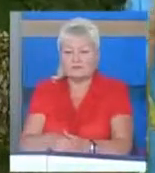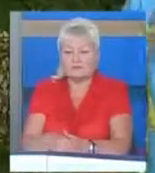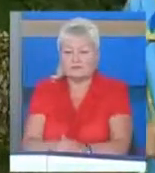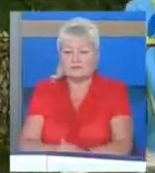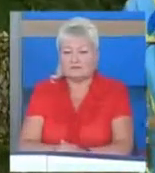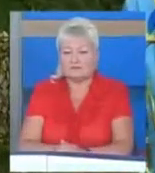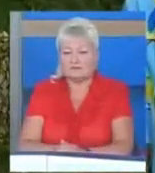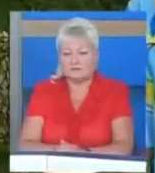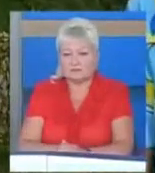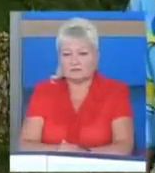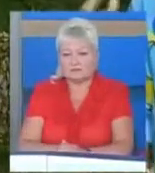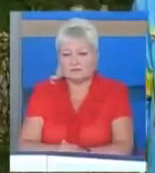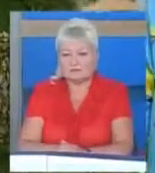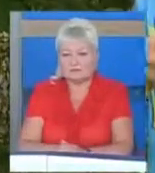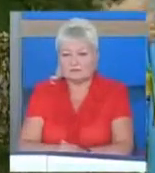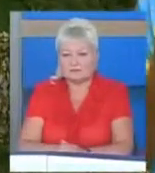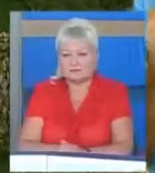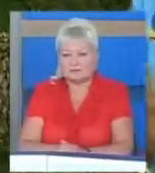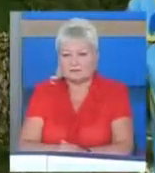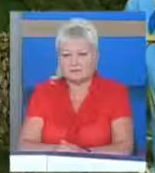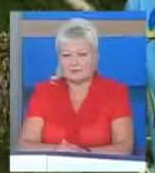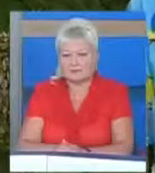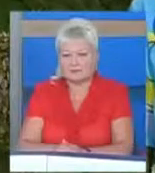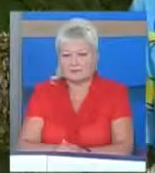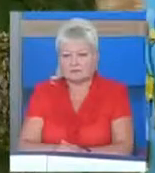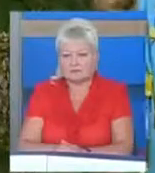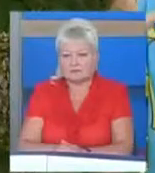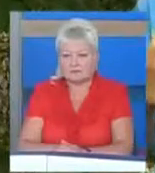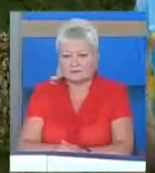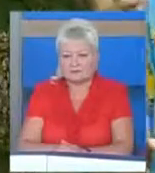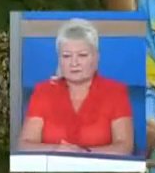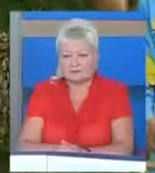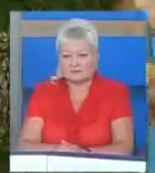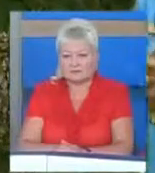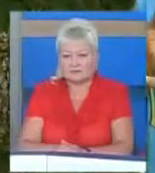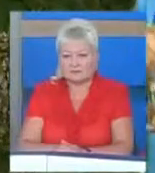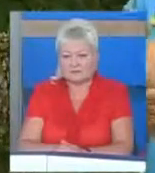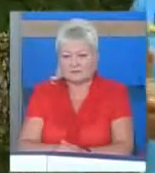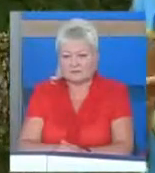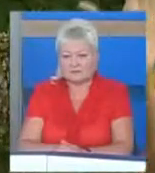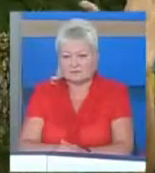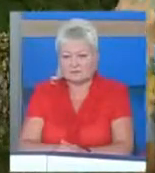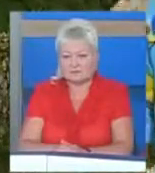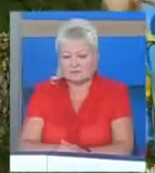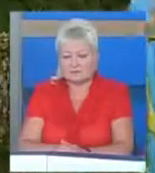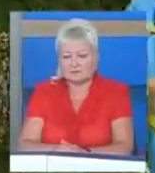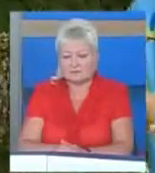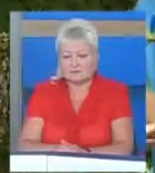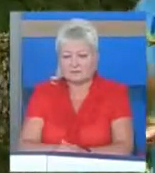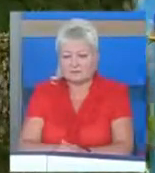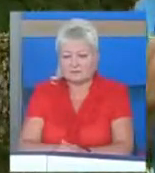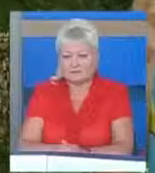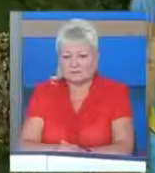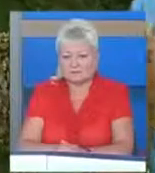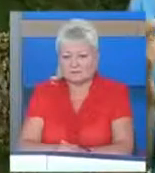Австралії. І вона зайняла два призові місця. І за перше місце, і третє місце. Ну, зараз вона вийшла заміж, народила дитинку,